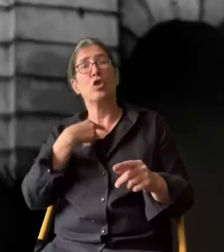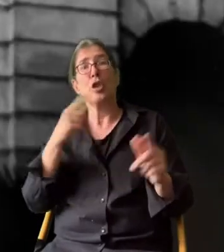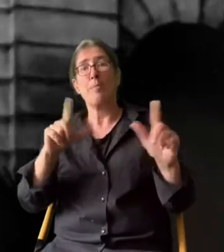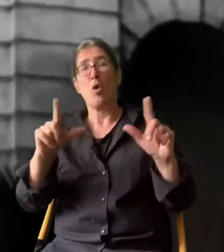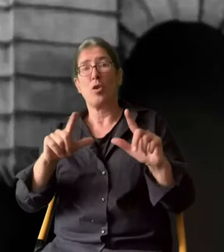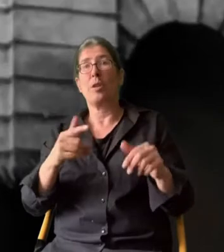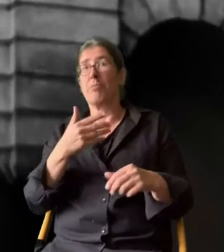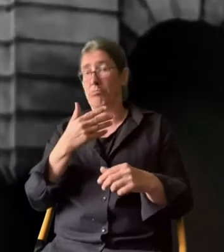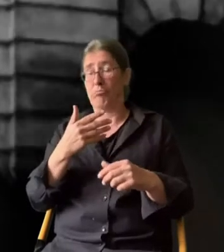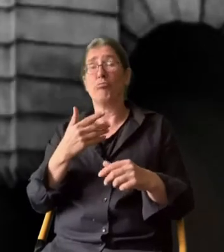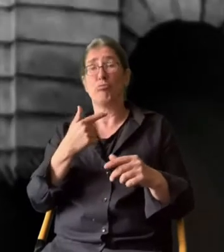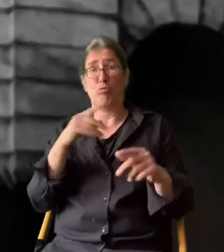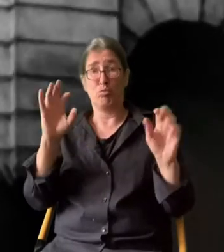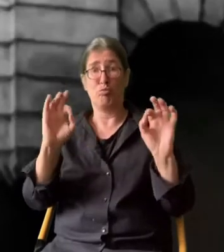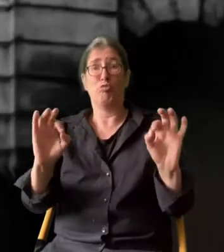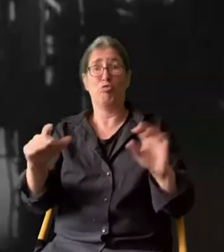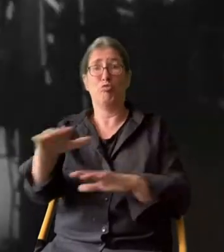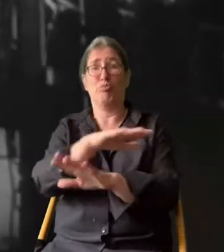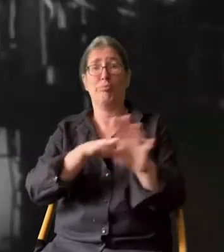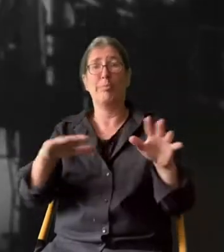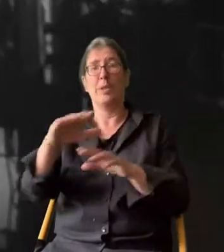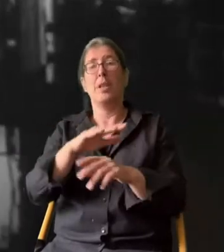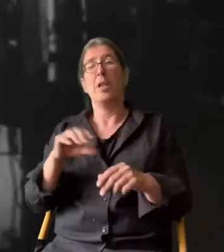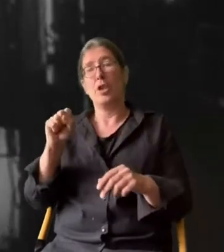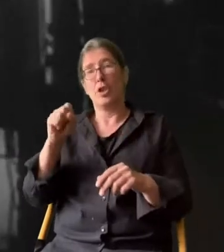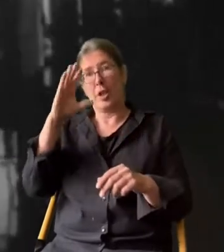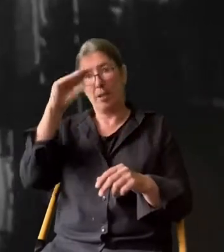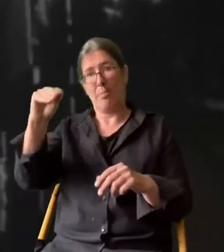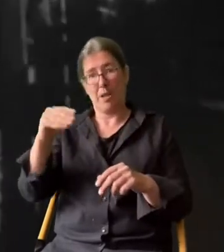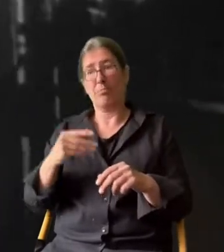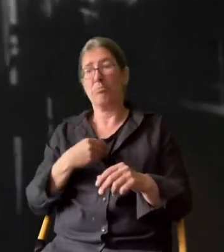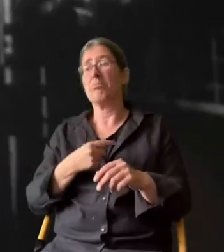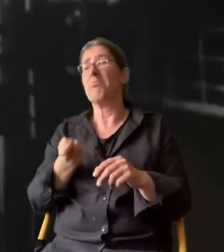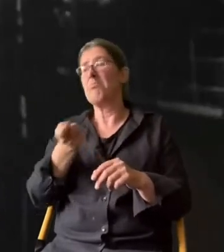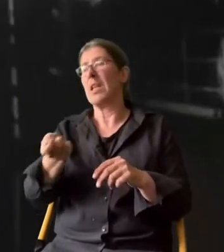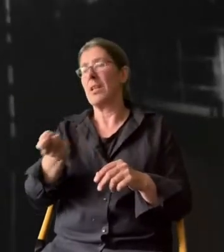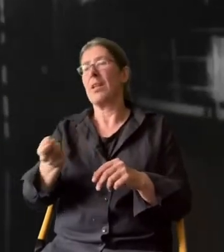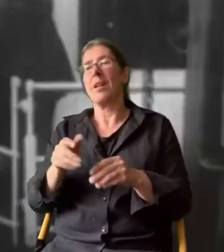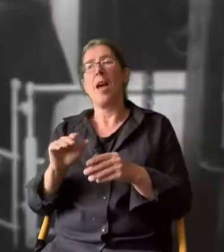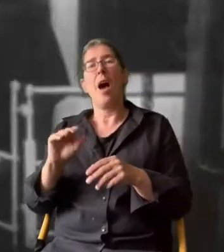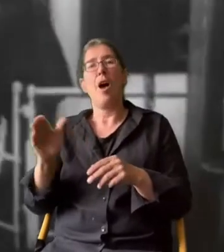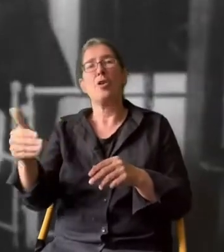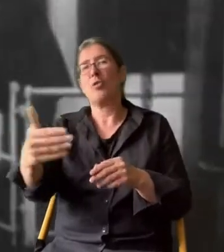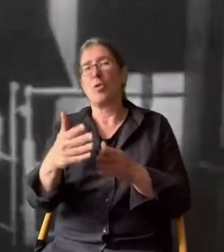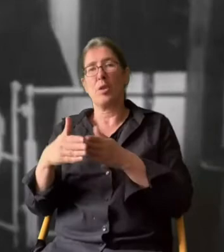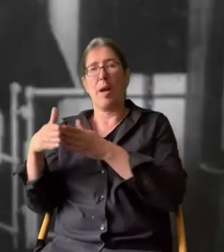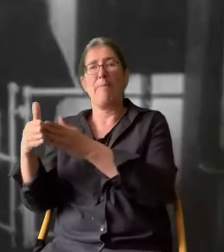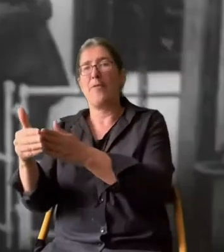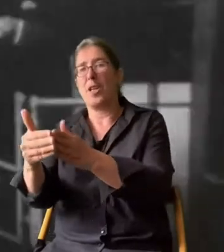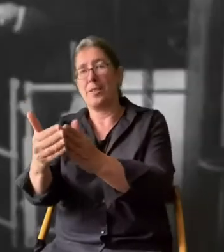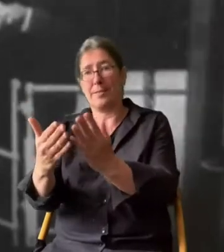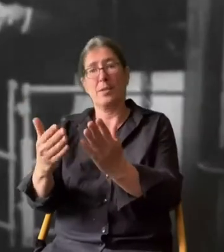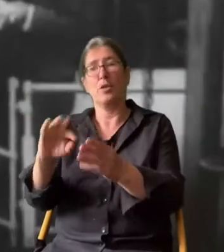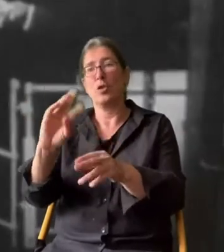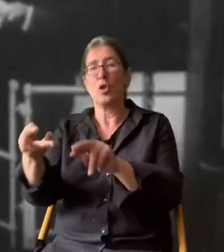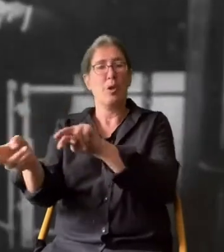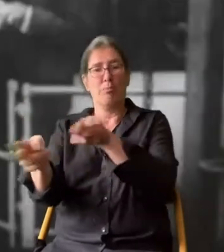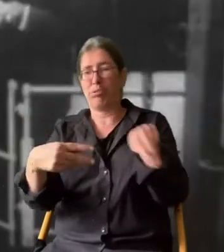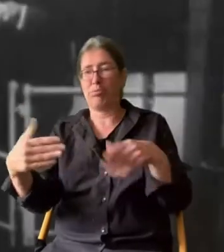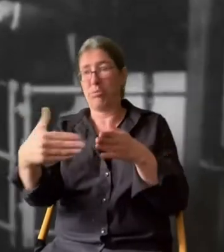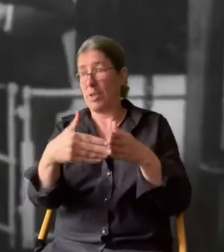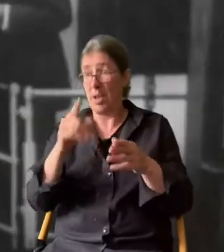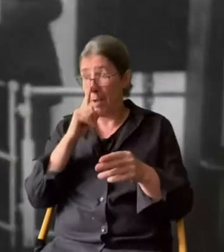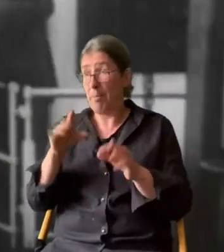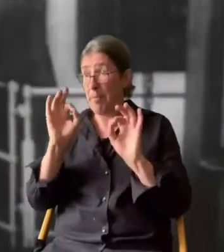Die Stimmung ist gut im warmen Locarno. Stresemann mietet einen Ausflugsdampfer. Der soll erst wieder